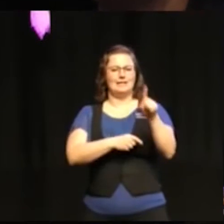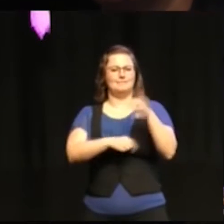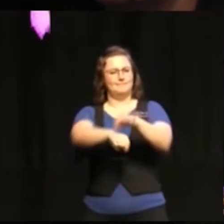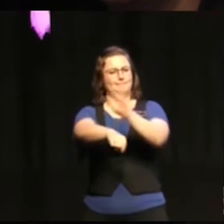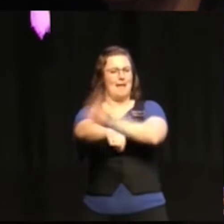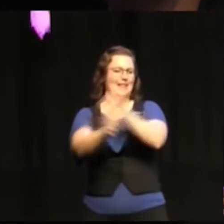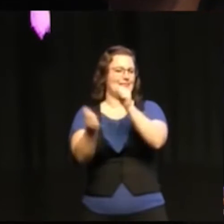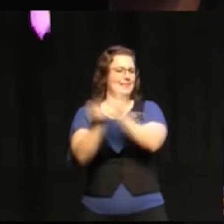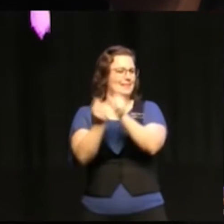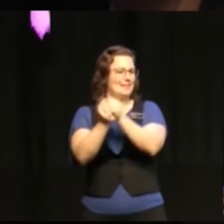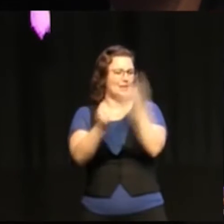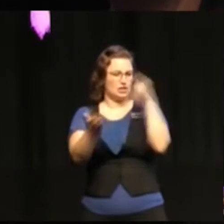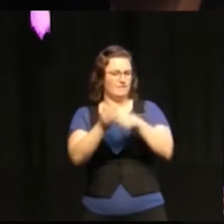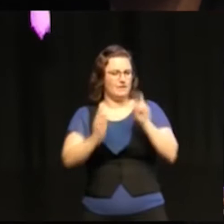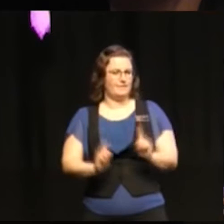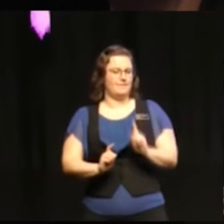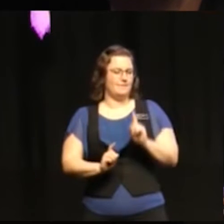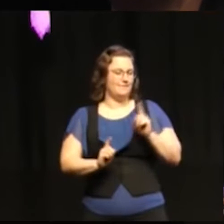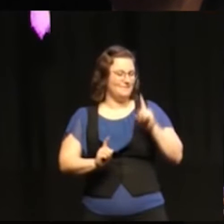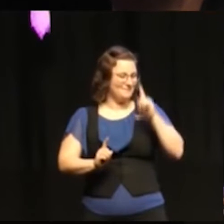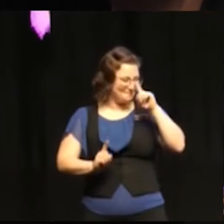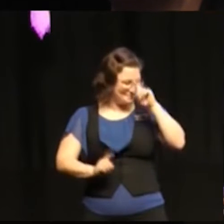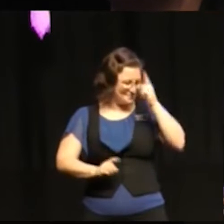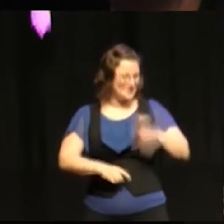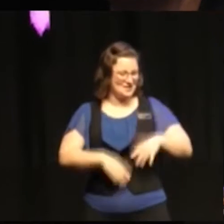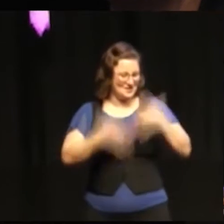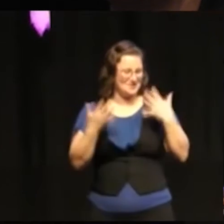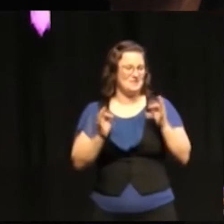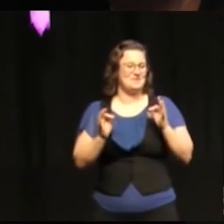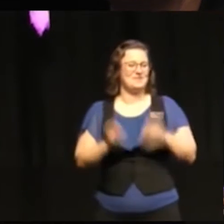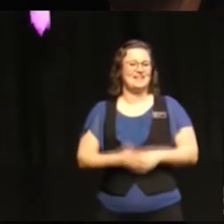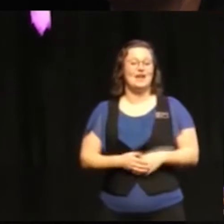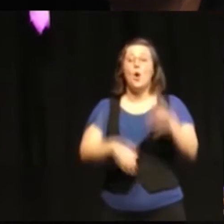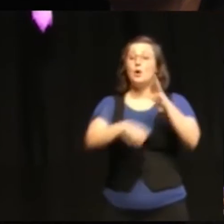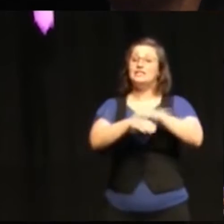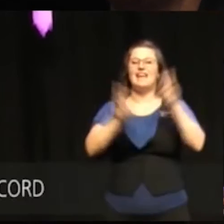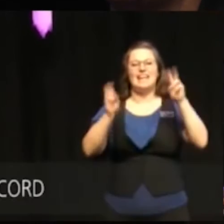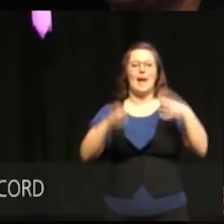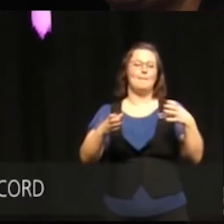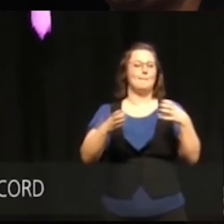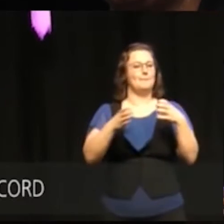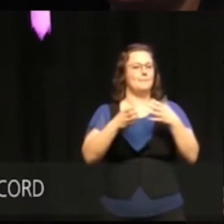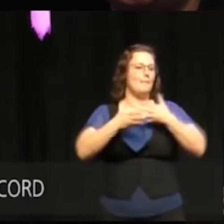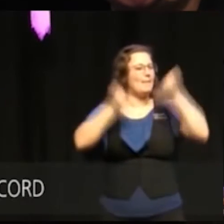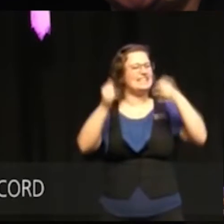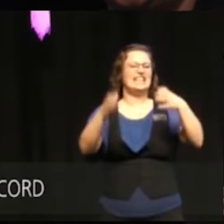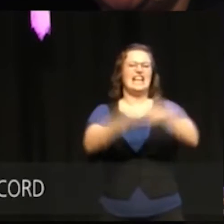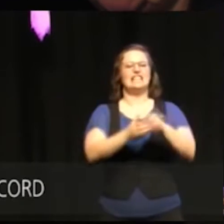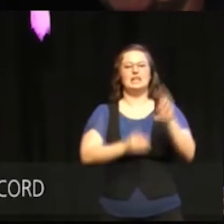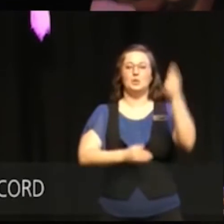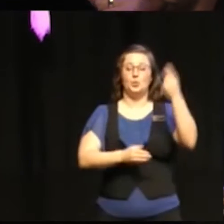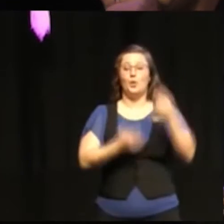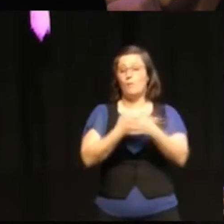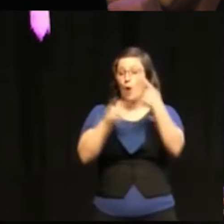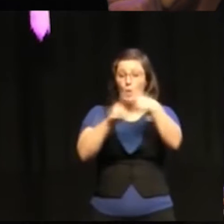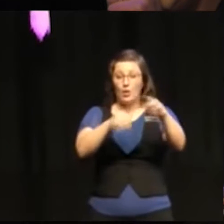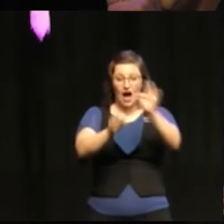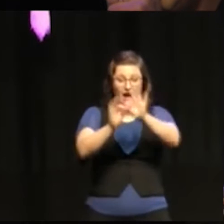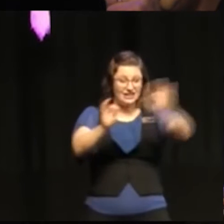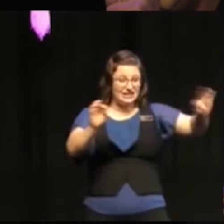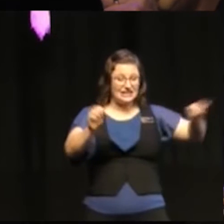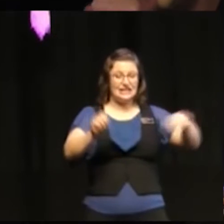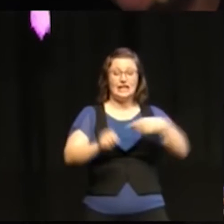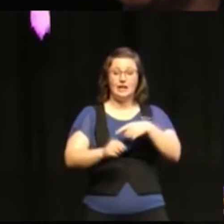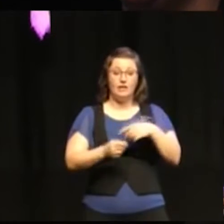förstå. Och Sverige är bäst i klassen enligt många av de här indexen. Vi blev